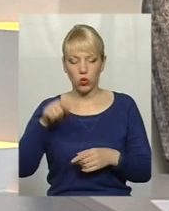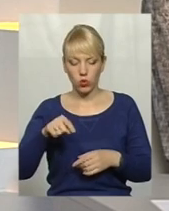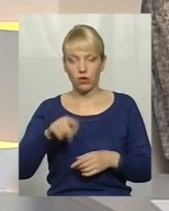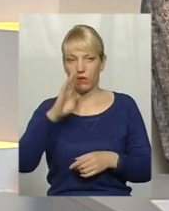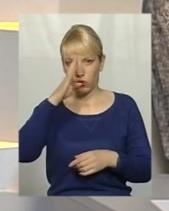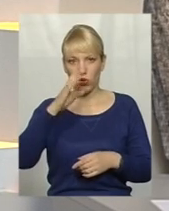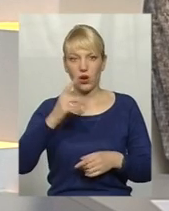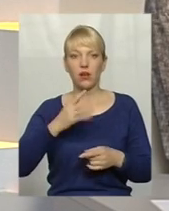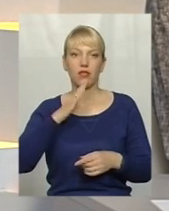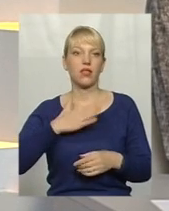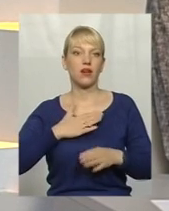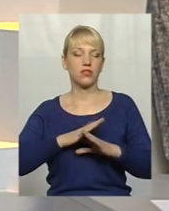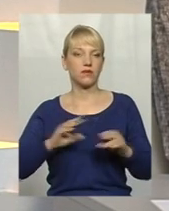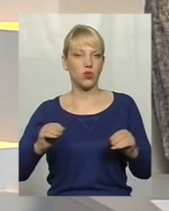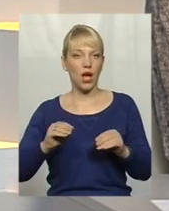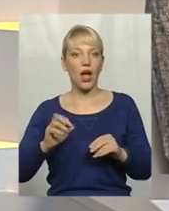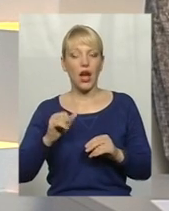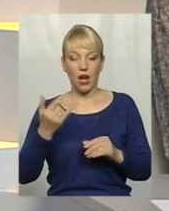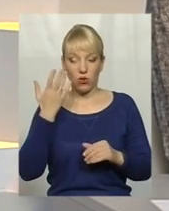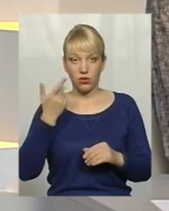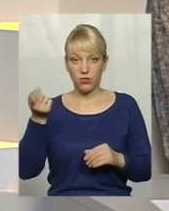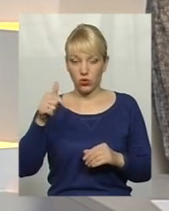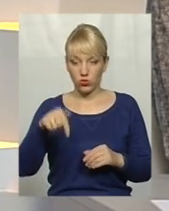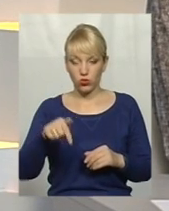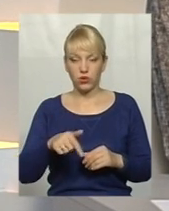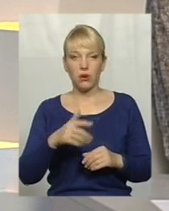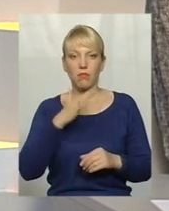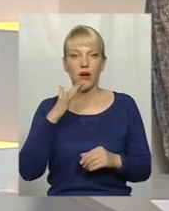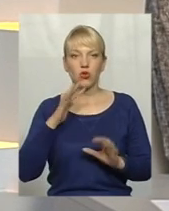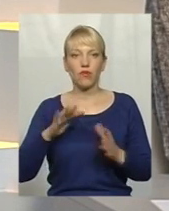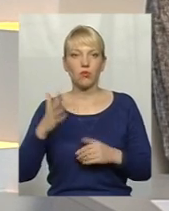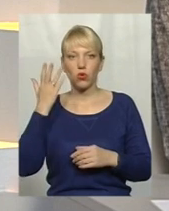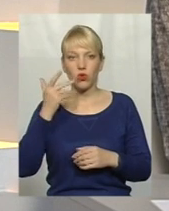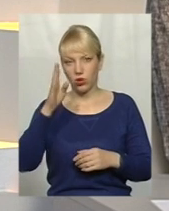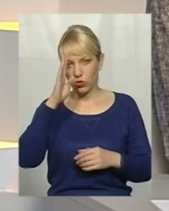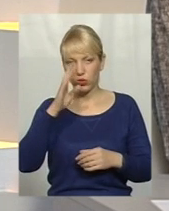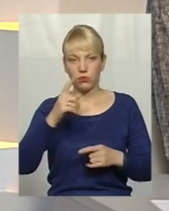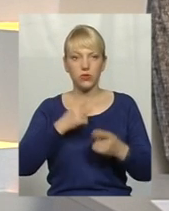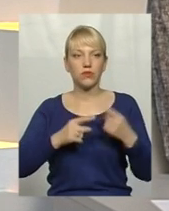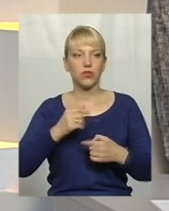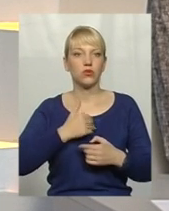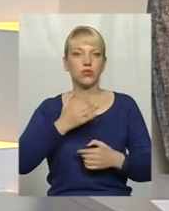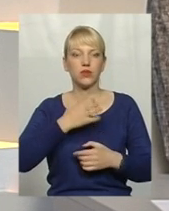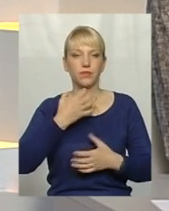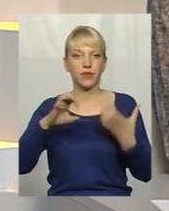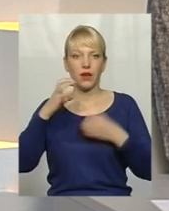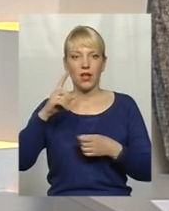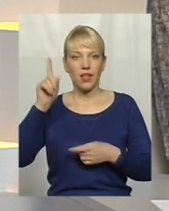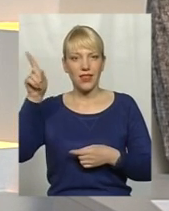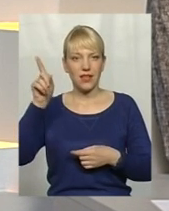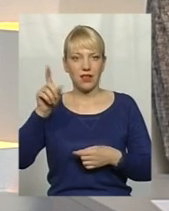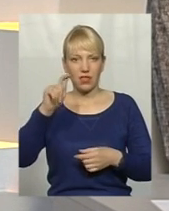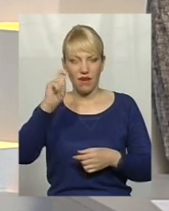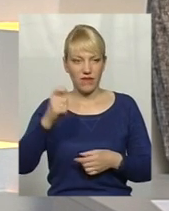наші, свої друзі. тому приходять сюди дуже багато випадків, коли хлопці знову рвуться назад, туди в котел